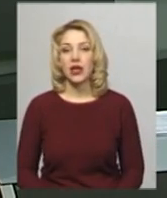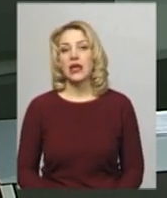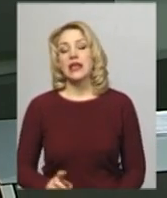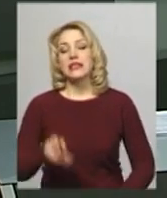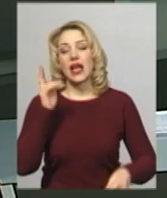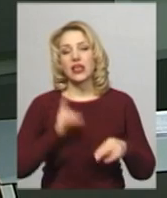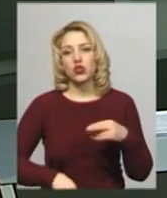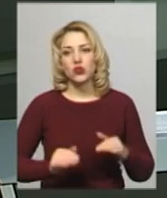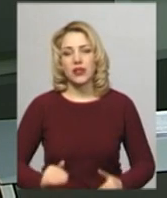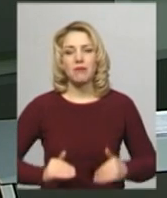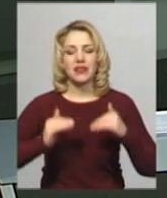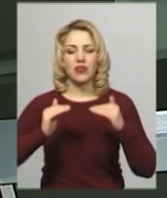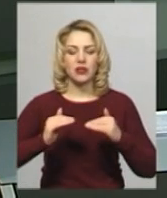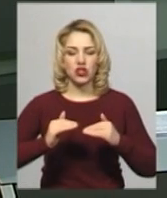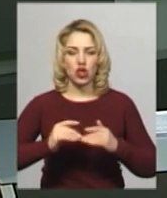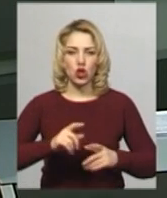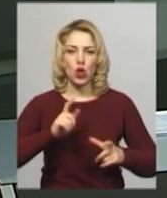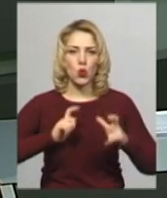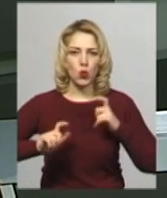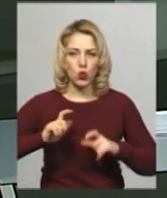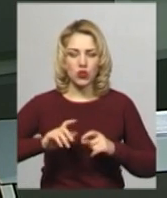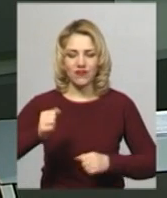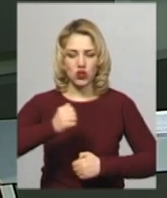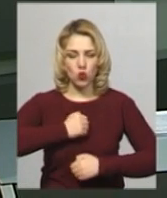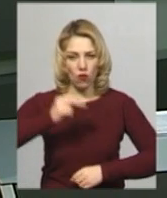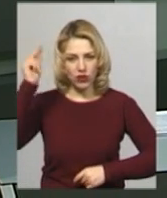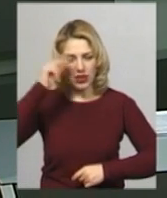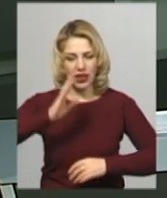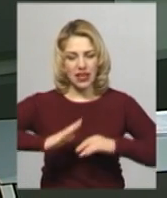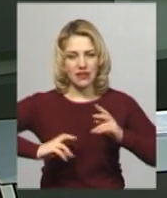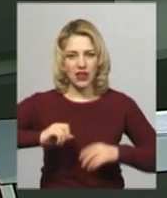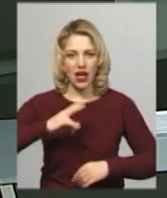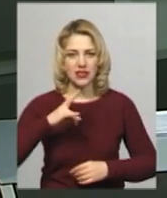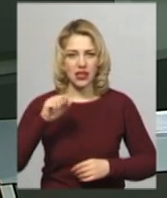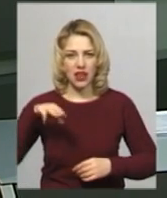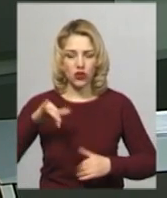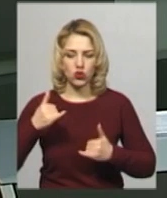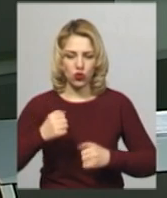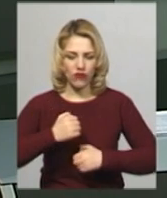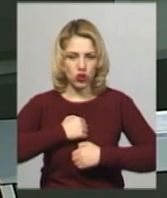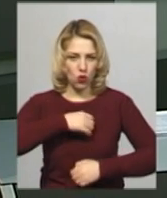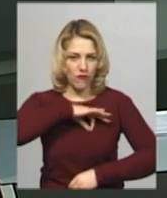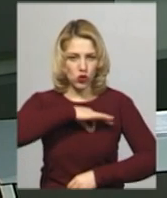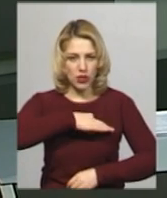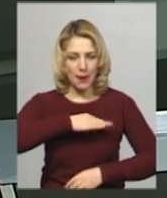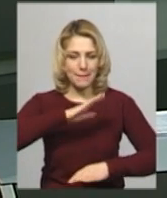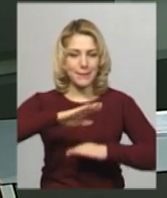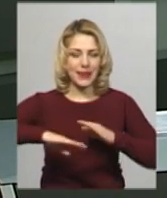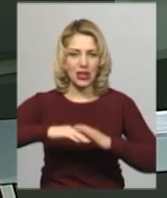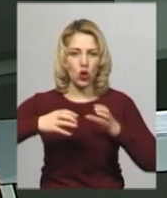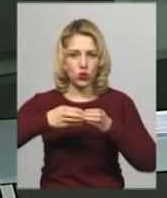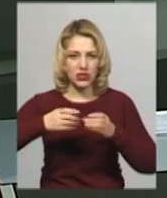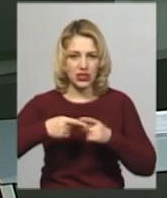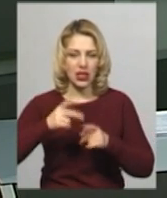Закінчується підвищений курс військового навчання за класифікацією НАТО. Сьогодні військові розвідники одного з підрозділів 8-го